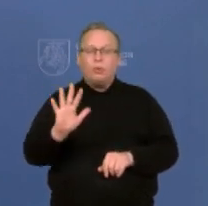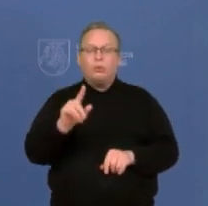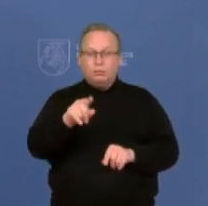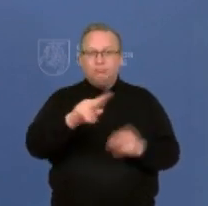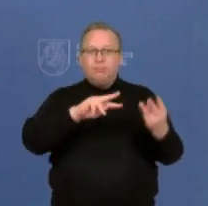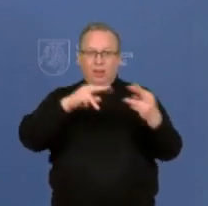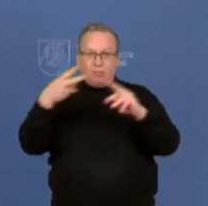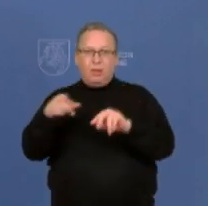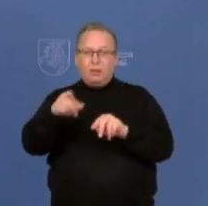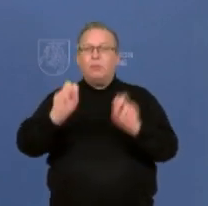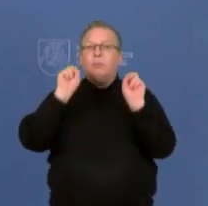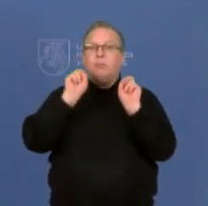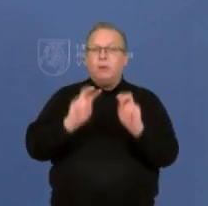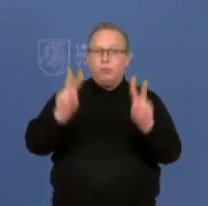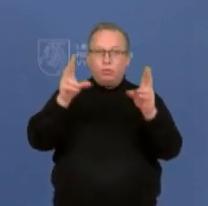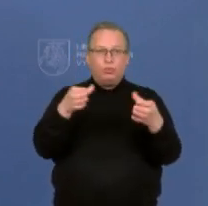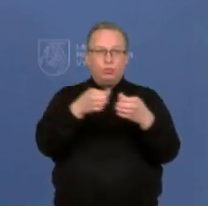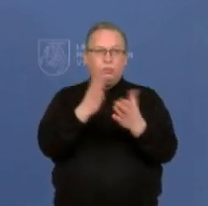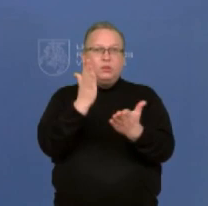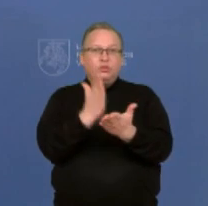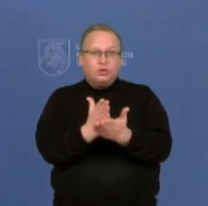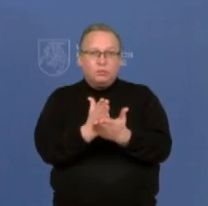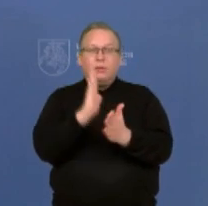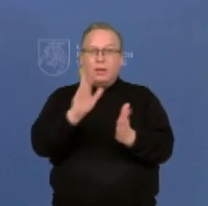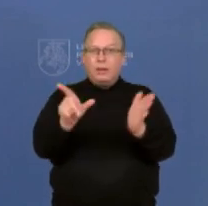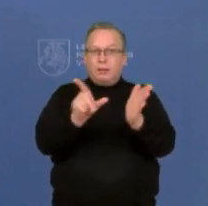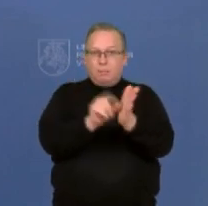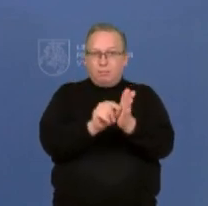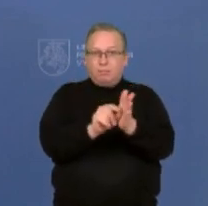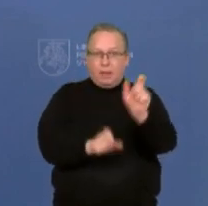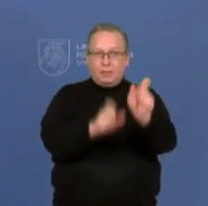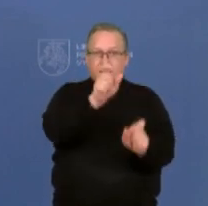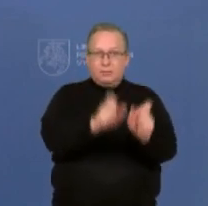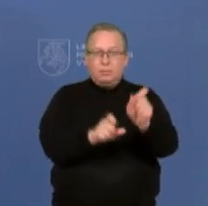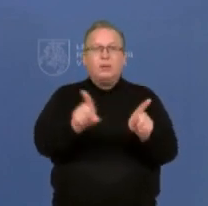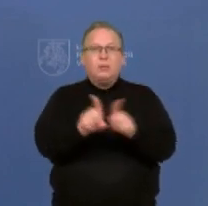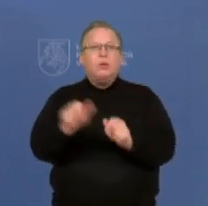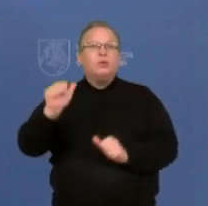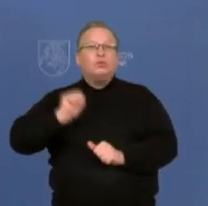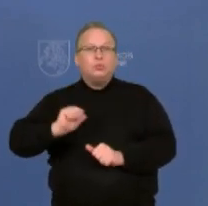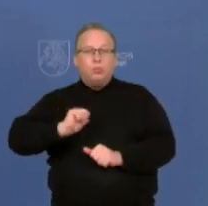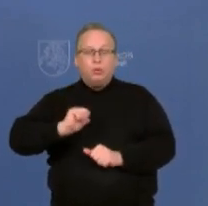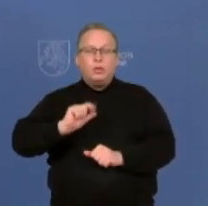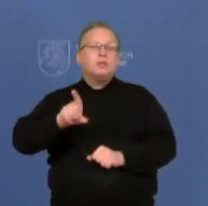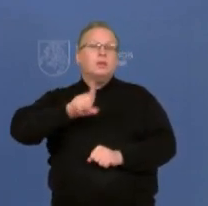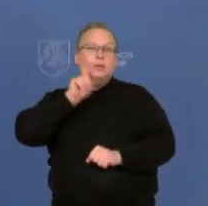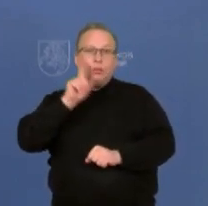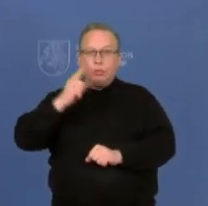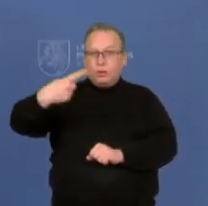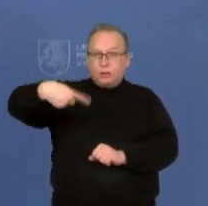rizikos grupėje atsidūrė ne tik seniorai, bet ir asmenis vis jaunesni ir ypač